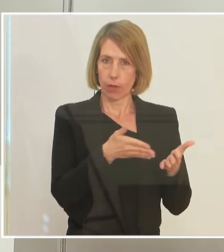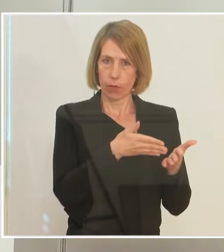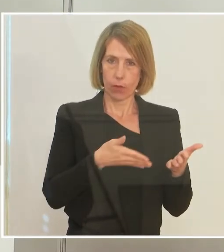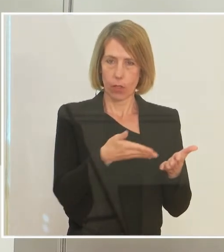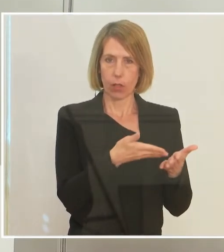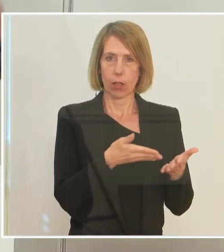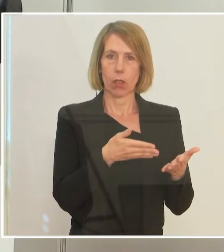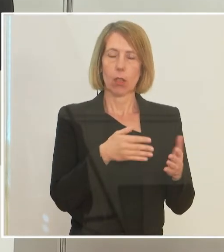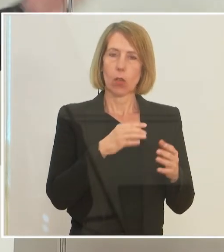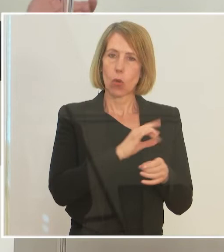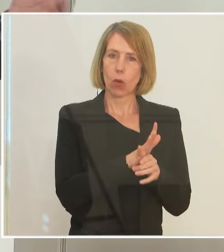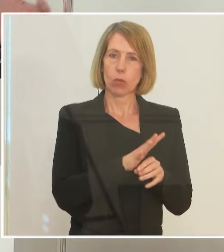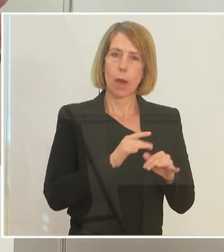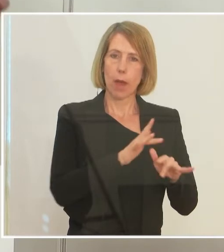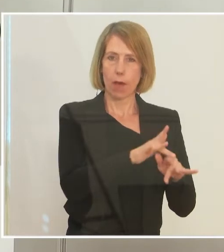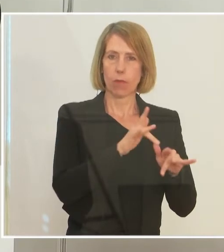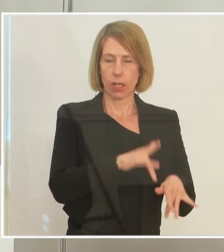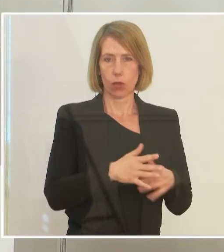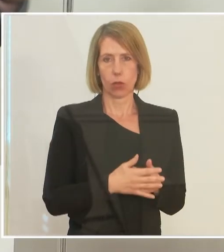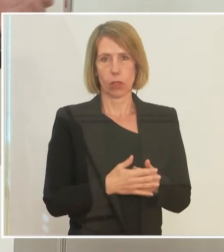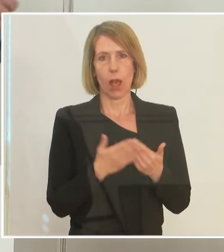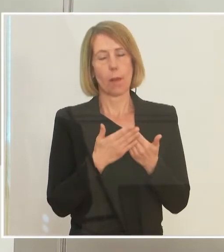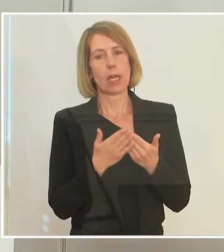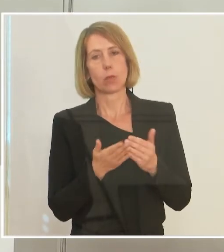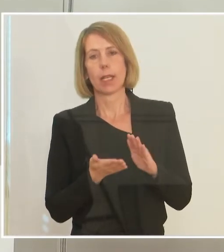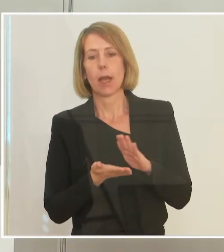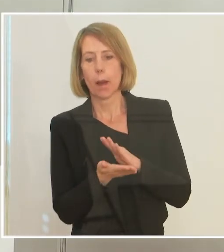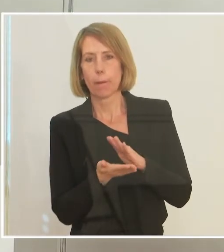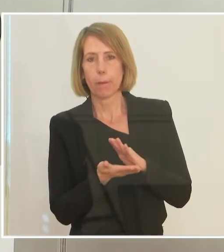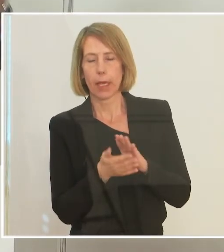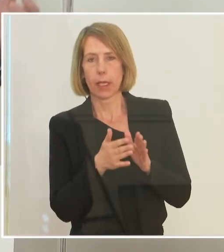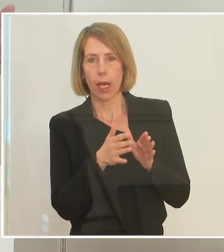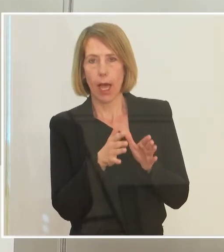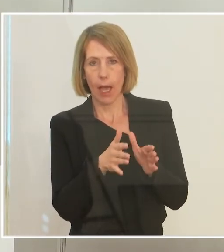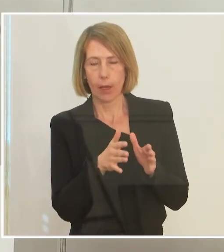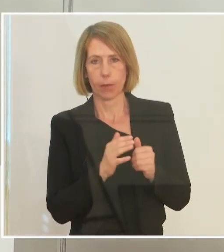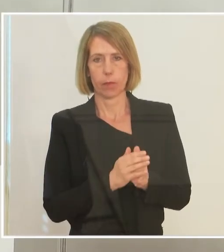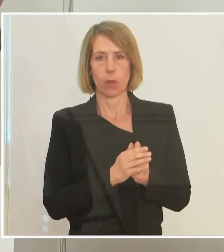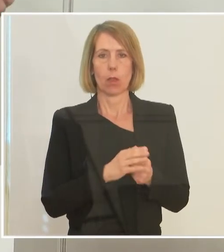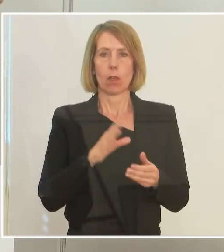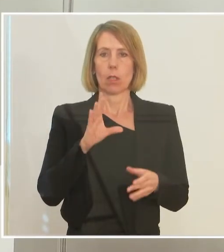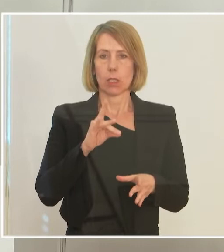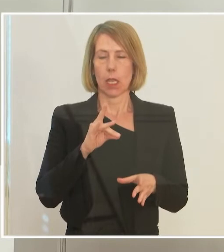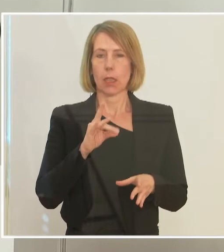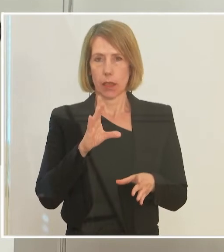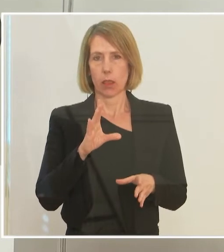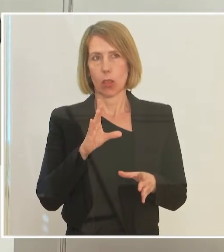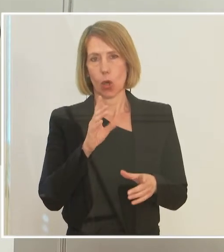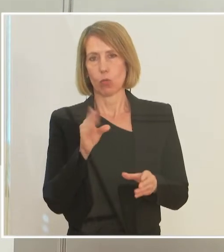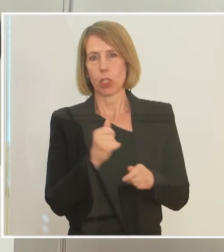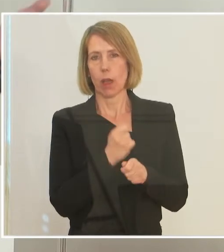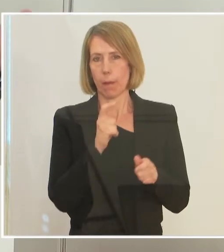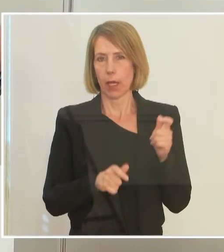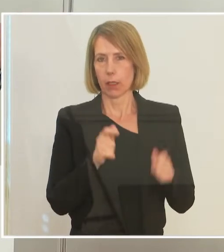-Beeinflussung da ist. Also nehmen wir an, eine Bäckerei hat zehn Mitarbeiterinnen und zehn Mitarbeiter und